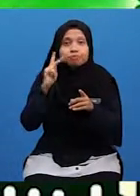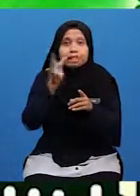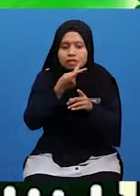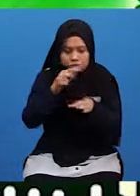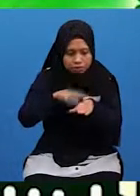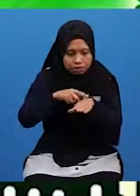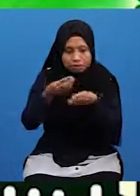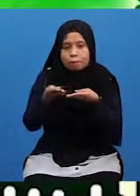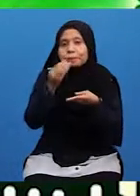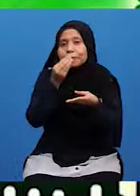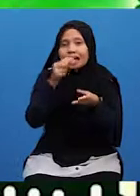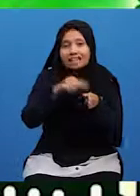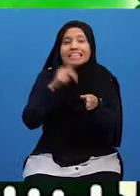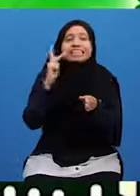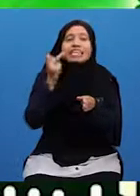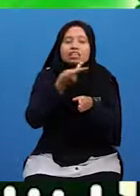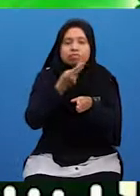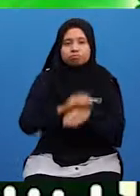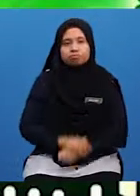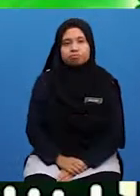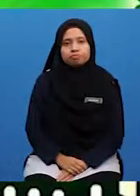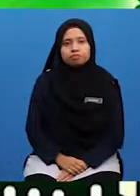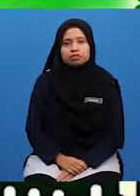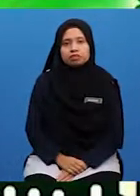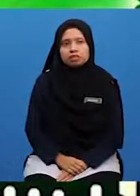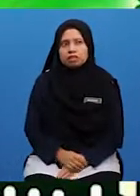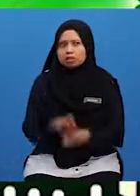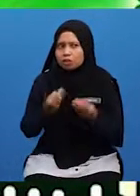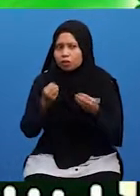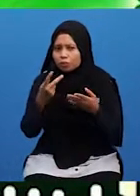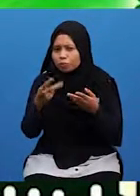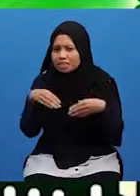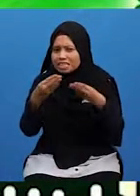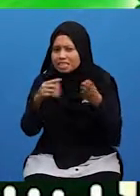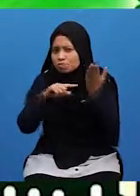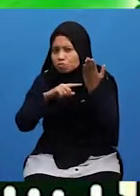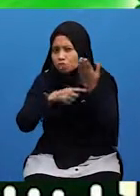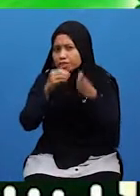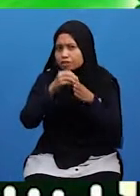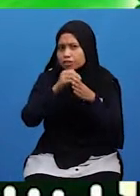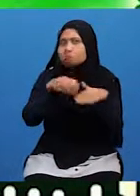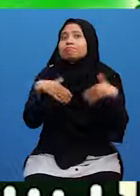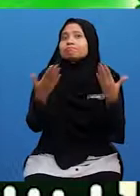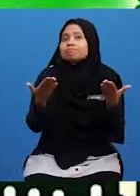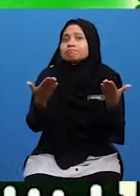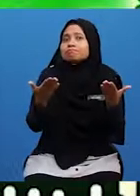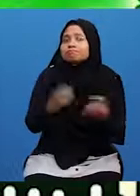membeli waktu rehat Hmm Nak pulangkan semula Atau bagaimana?